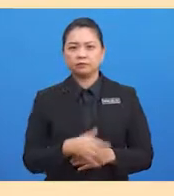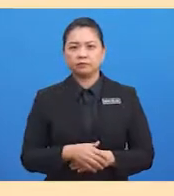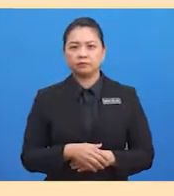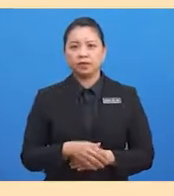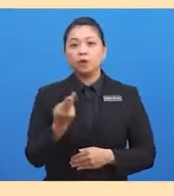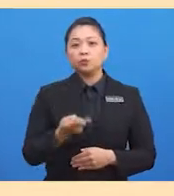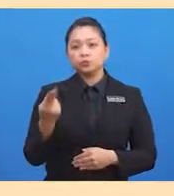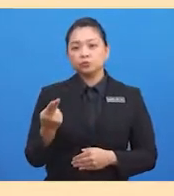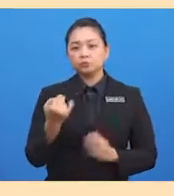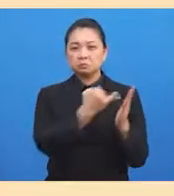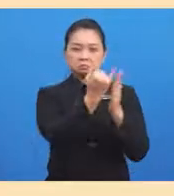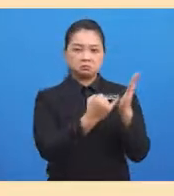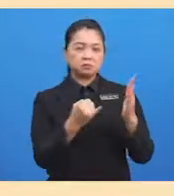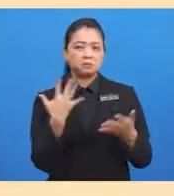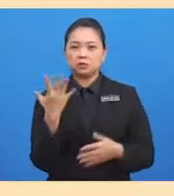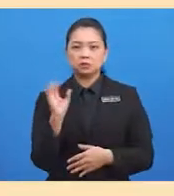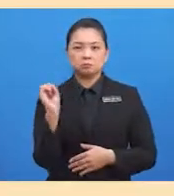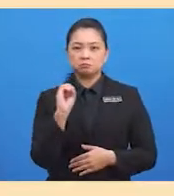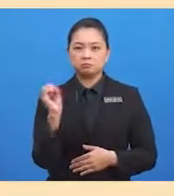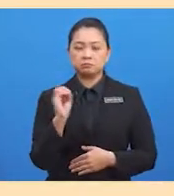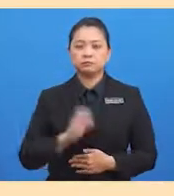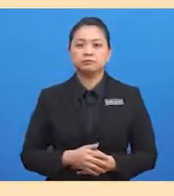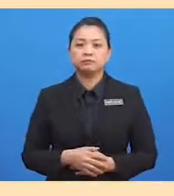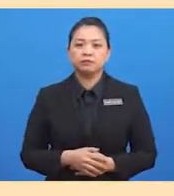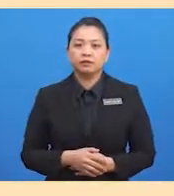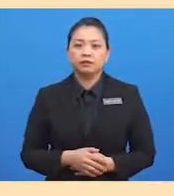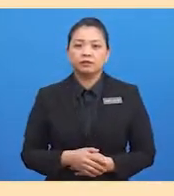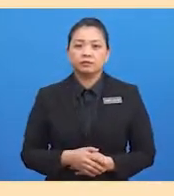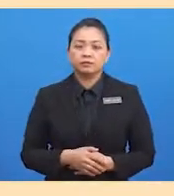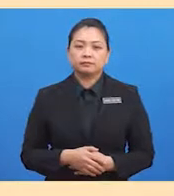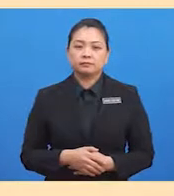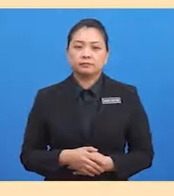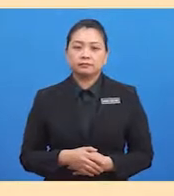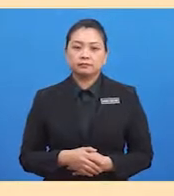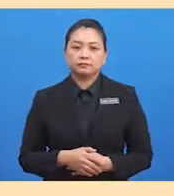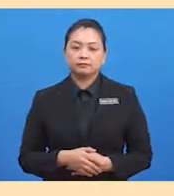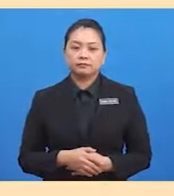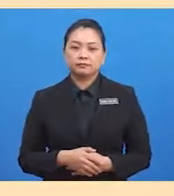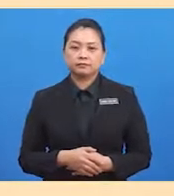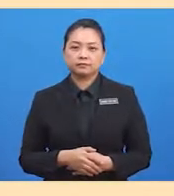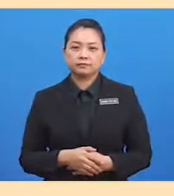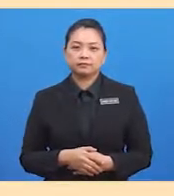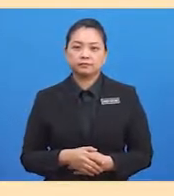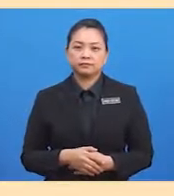tidak terdapat pada peralatan yang digunakan oleh manusia Zaman Paleolitik.